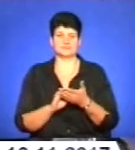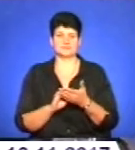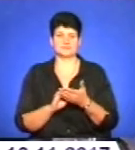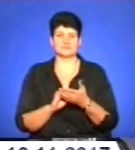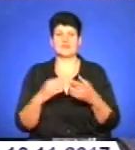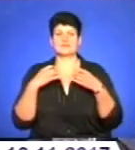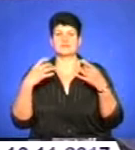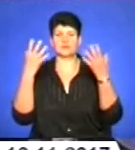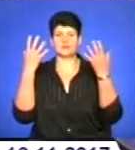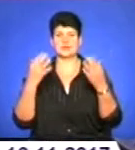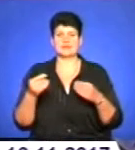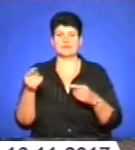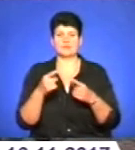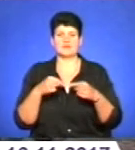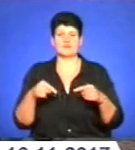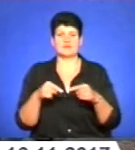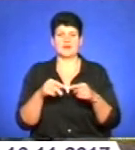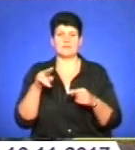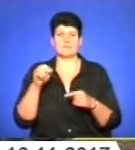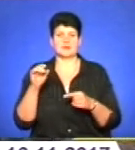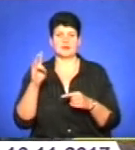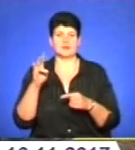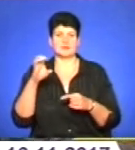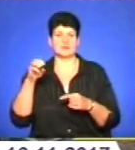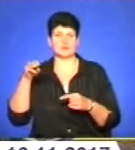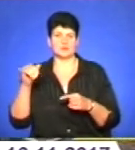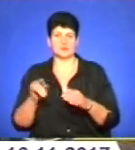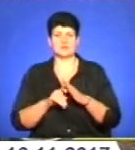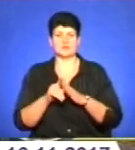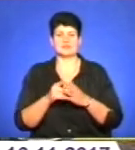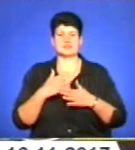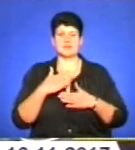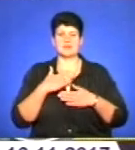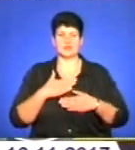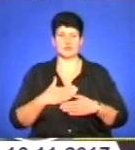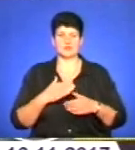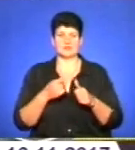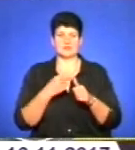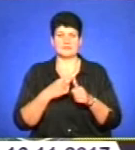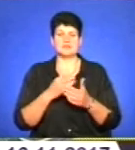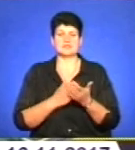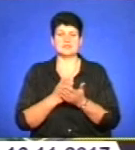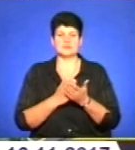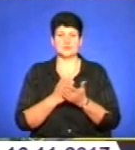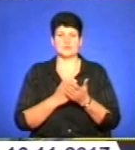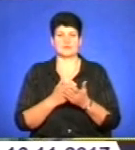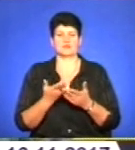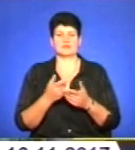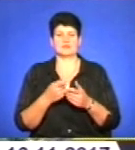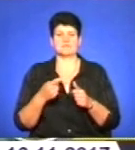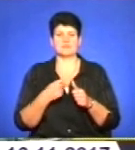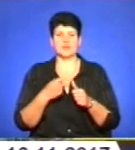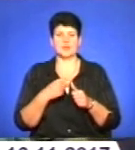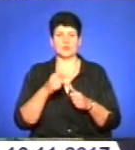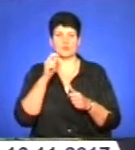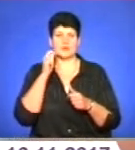Святковий день тернопільська філія ПАД НСТУ розпочала з приємної звістки. Звання заслуженого журналіста України отримав наш колега, директор обласного